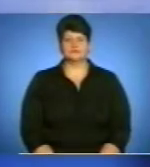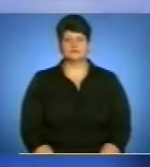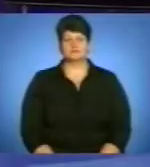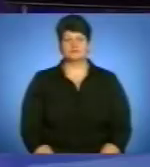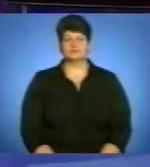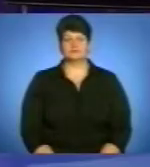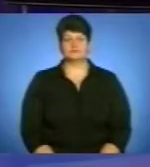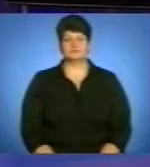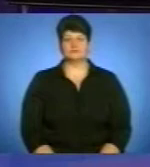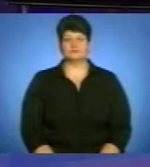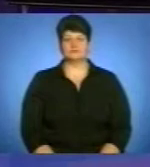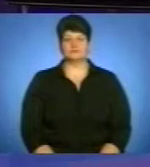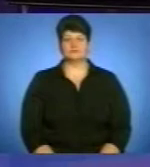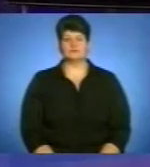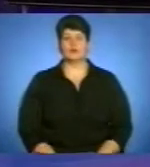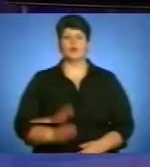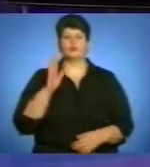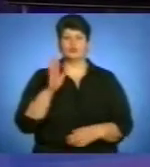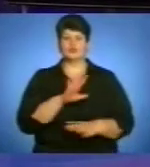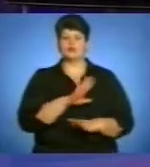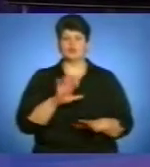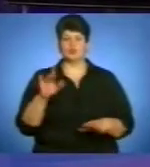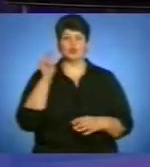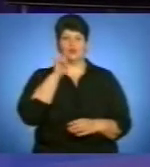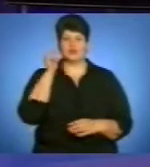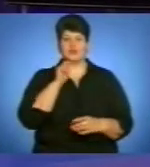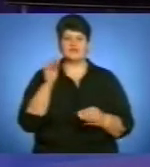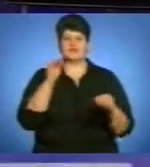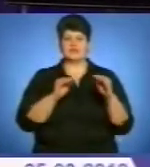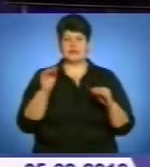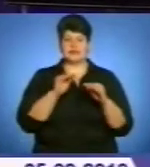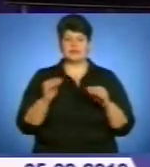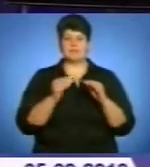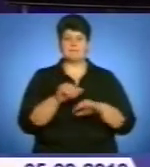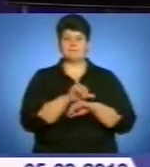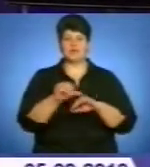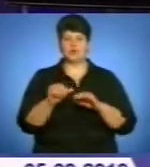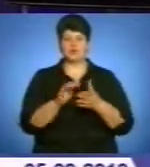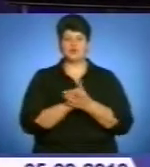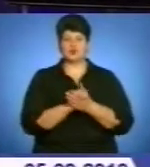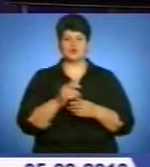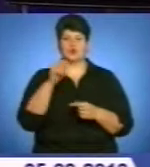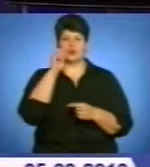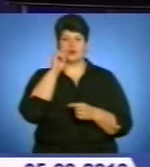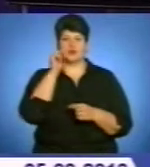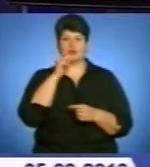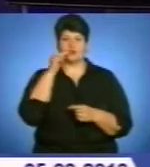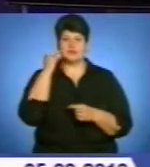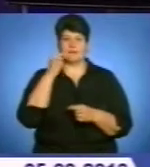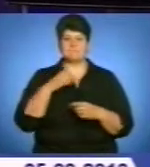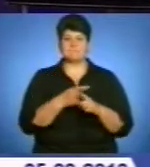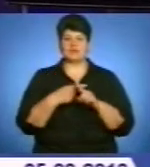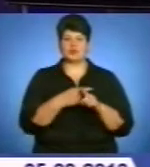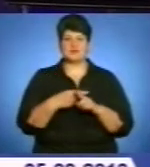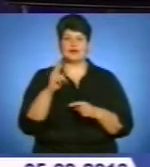Девушки Бути чи не бути в Україні у складі митного союзу з Росією, Білорусією та Казахстаном? Це